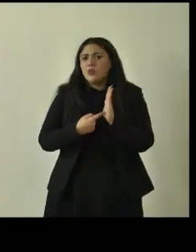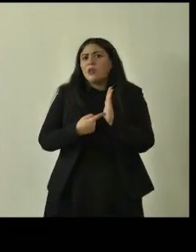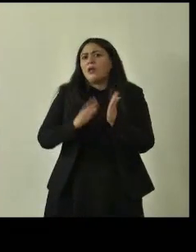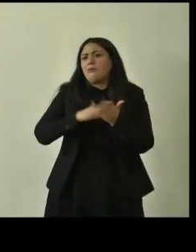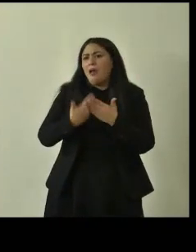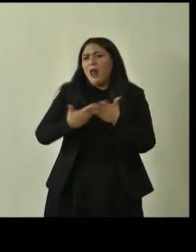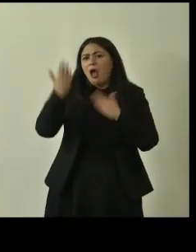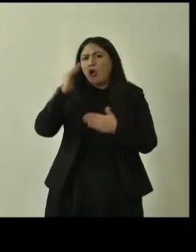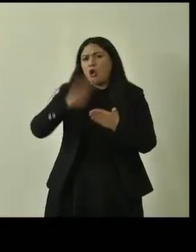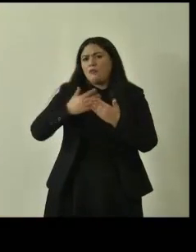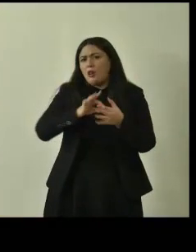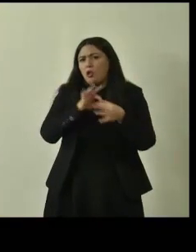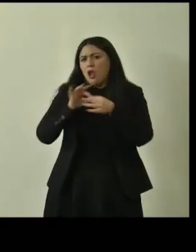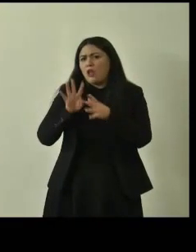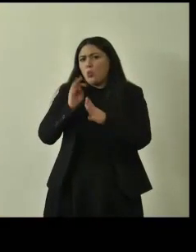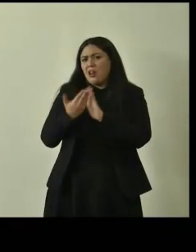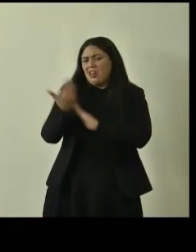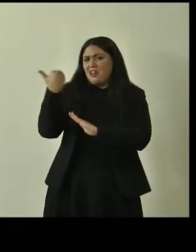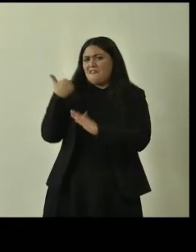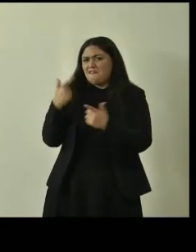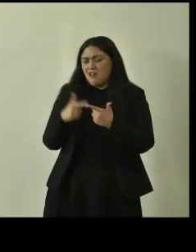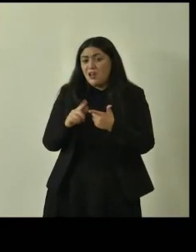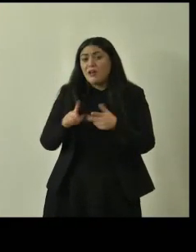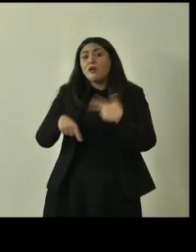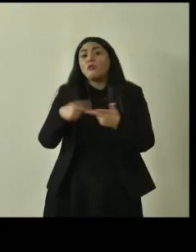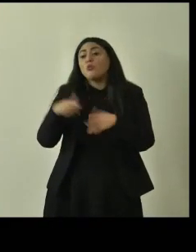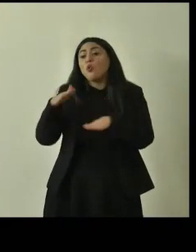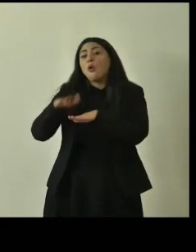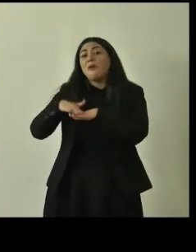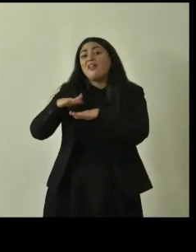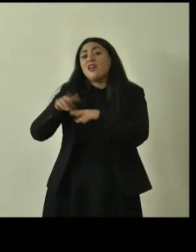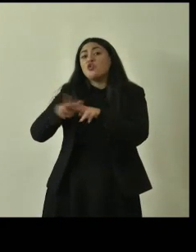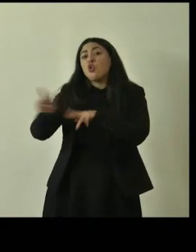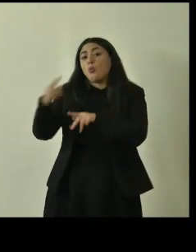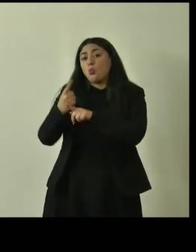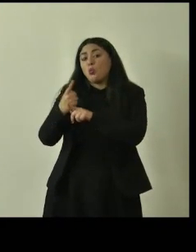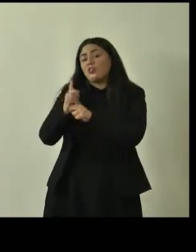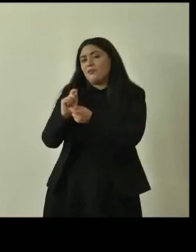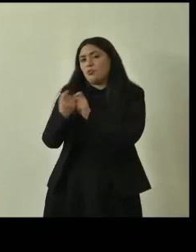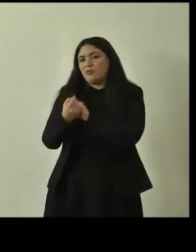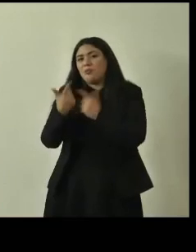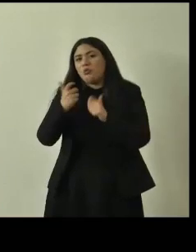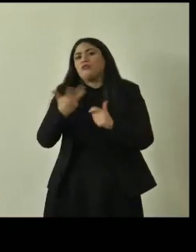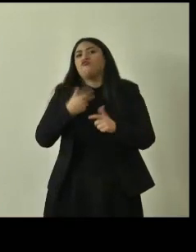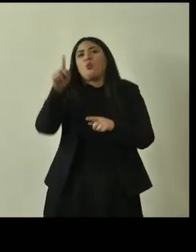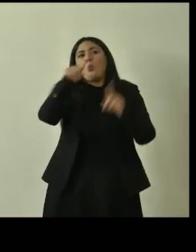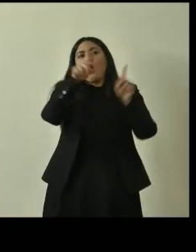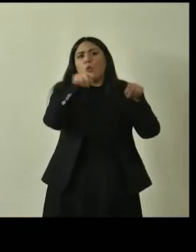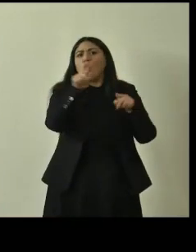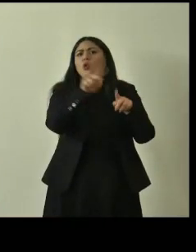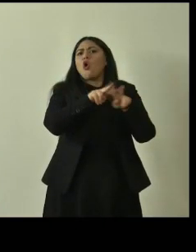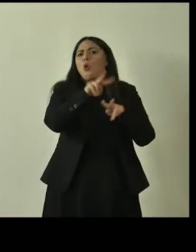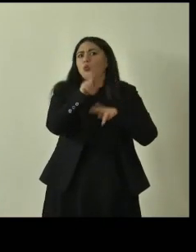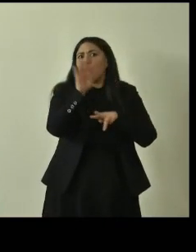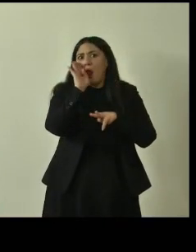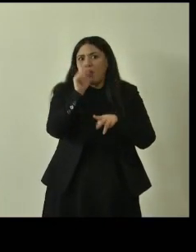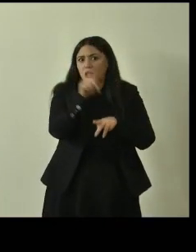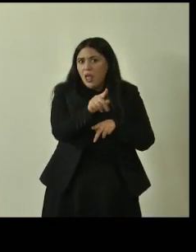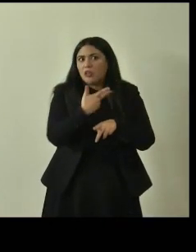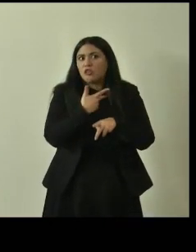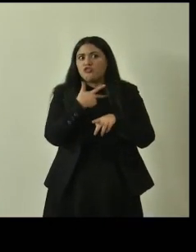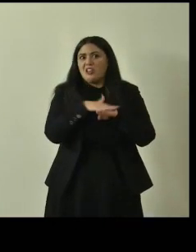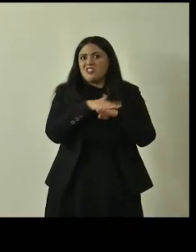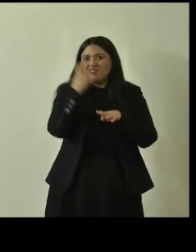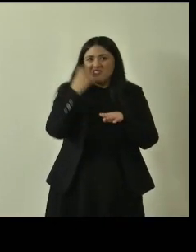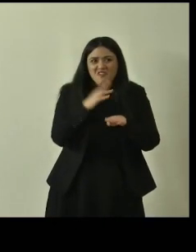fa dobbiamo rivedere le competenze anche dei comuni perché diciamo ci sono comuni attenti, comuni grossi che hanno un servizio